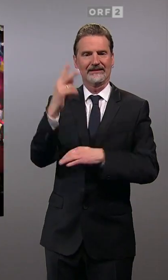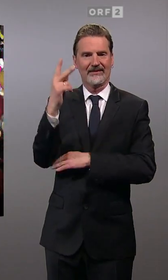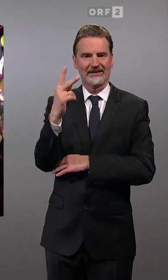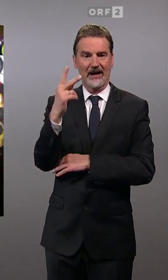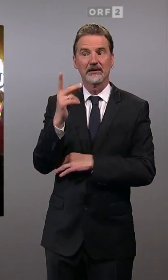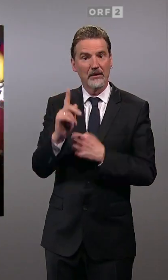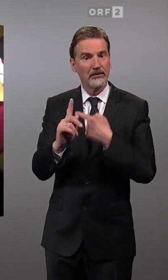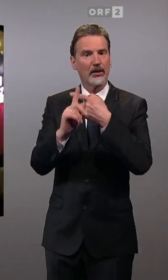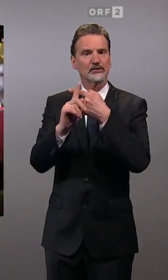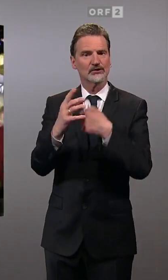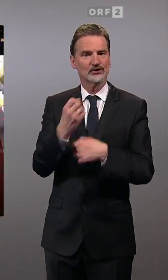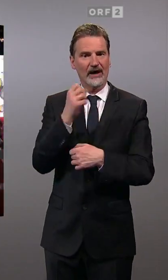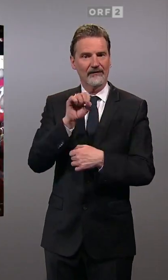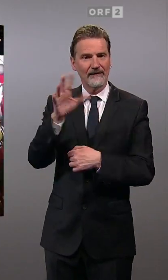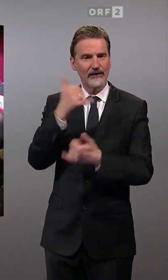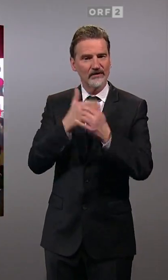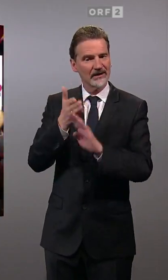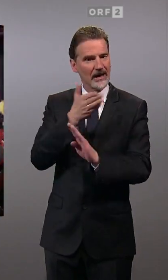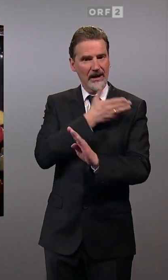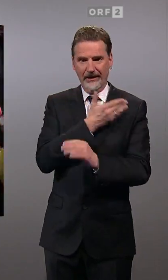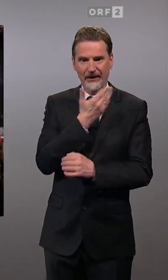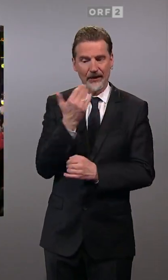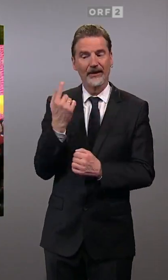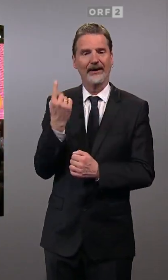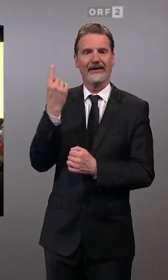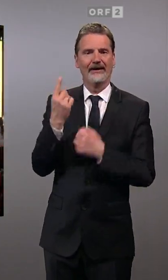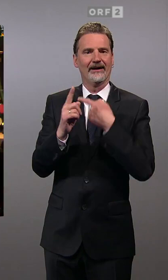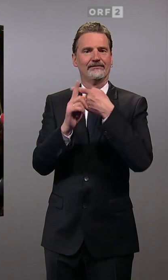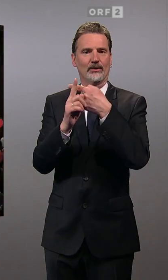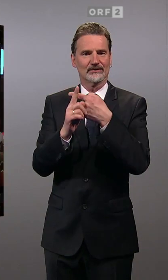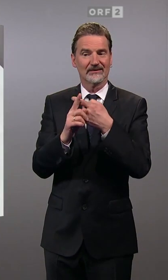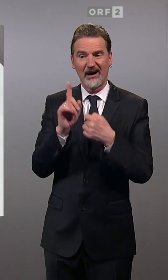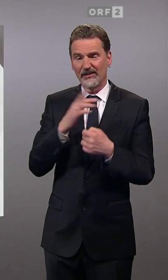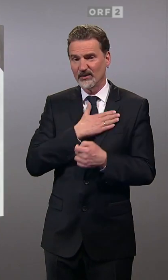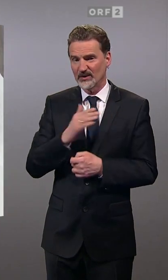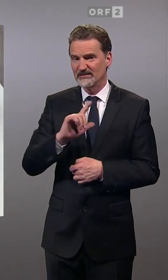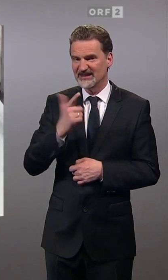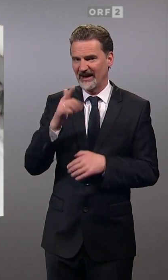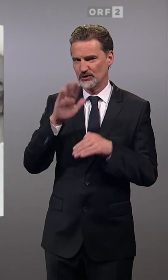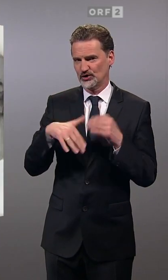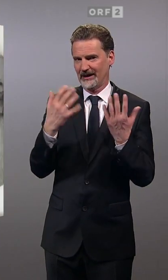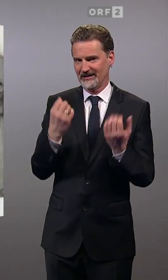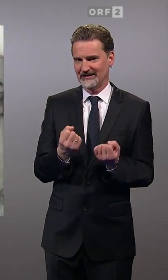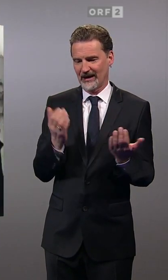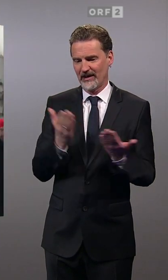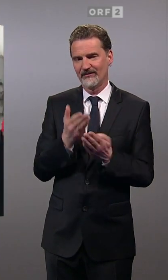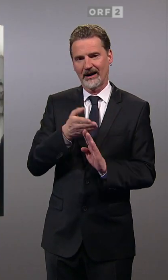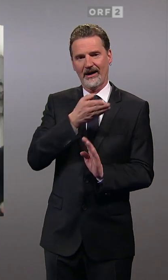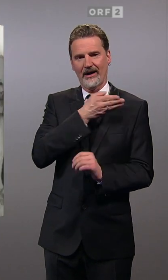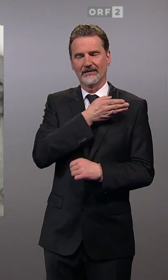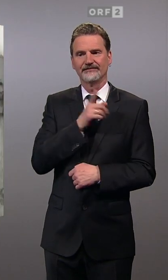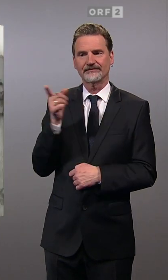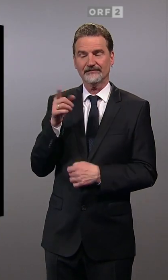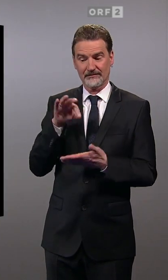gelungen ist, allerdings ist es dennoch das historisch zweitschlechteste Ergebnis. Im aktuellen Wahlkampf erregt er viel